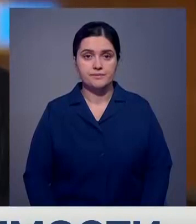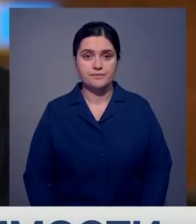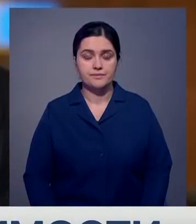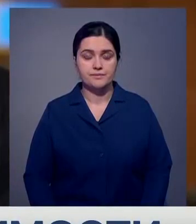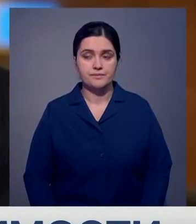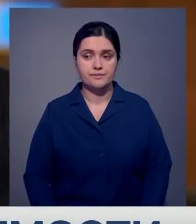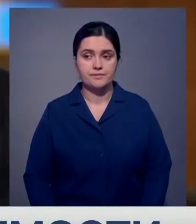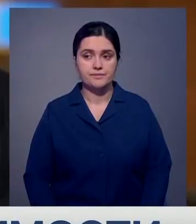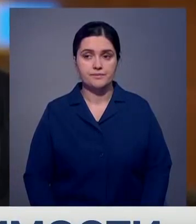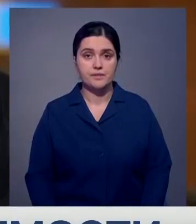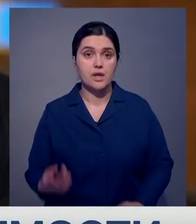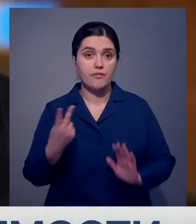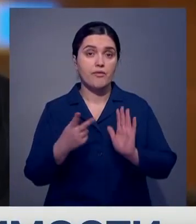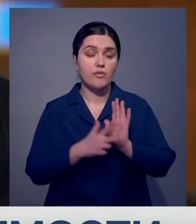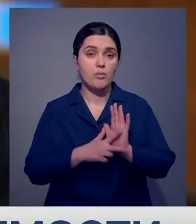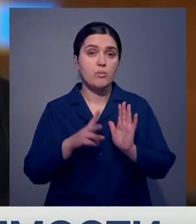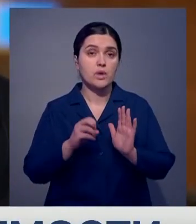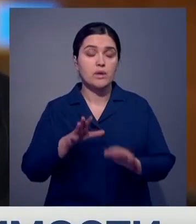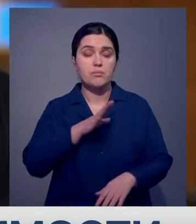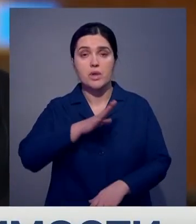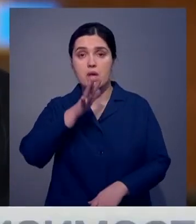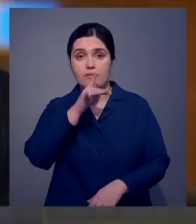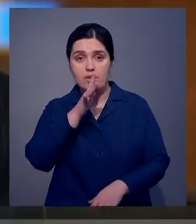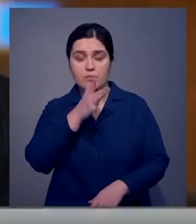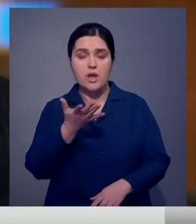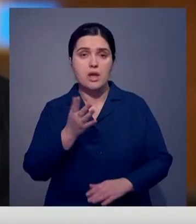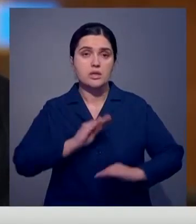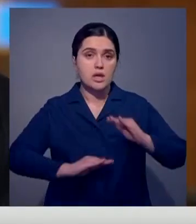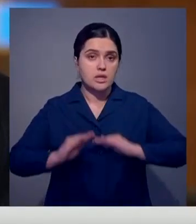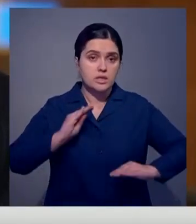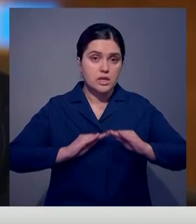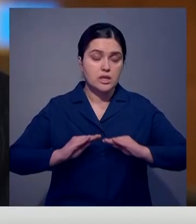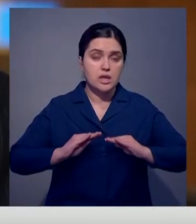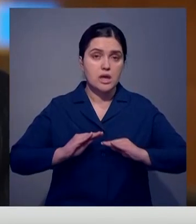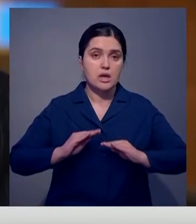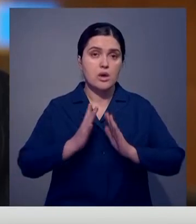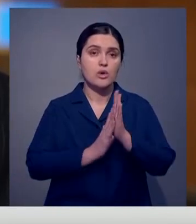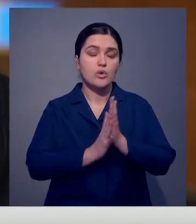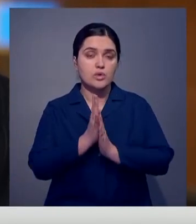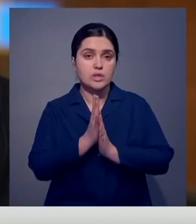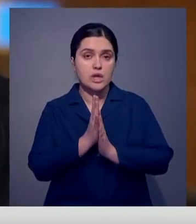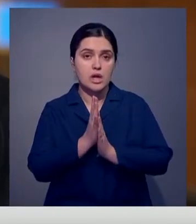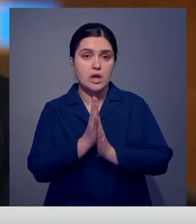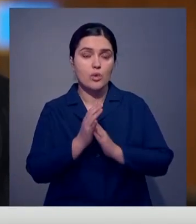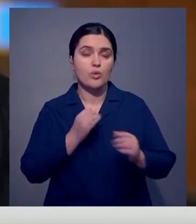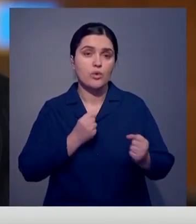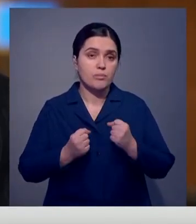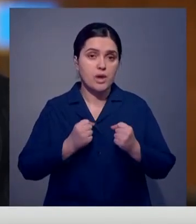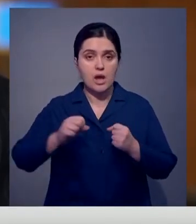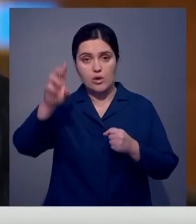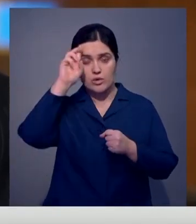Эти 28 лет были годами созидания, годами роста, годами укрепления